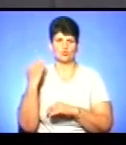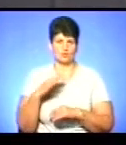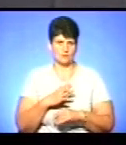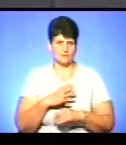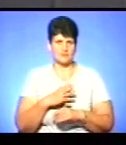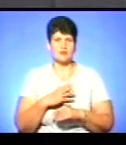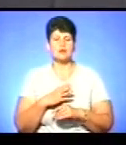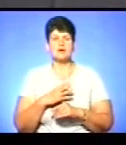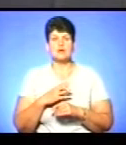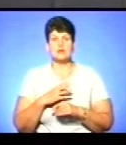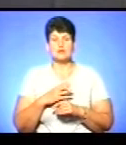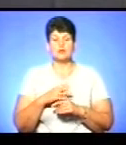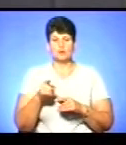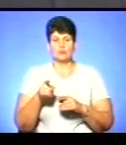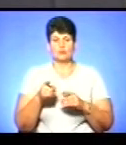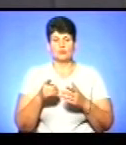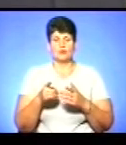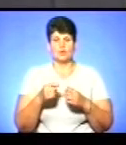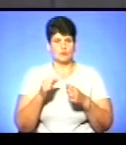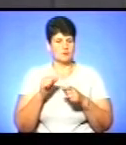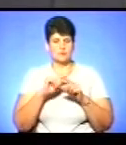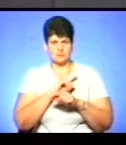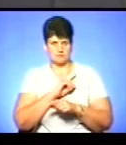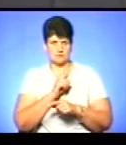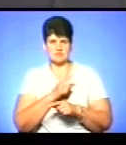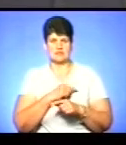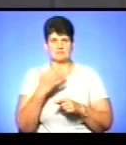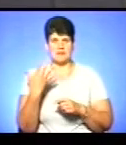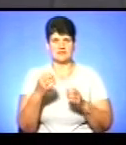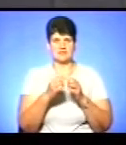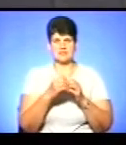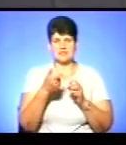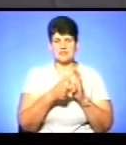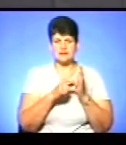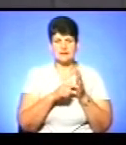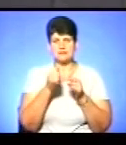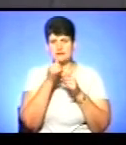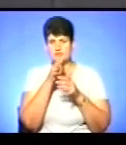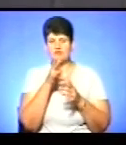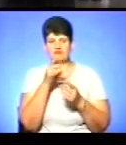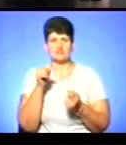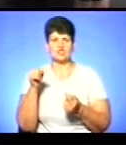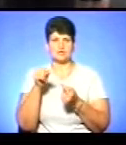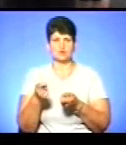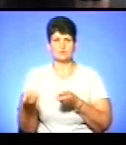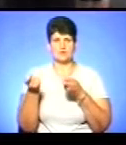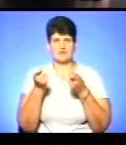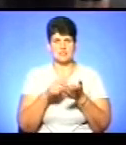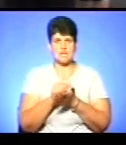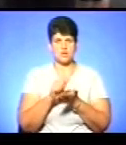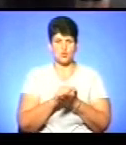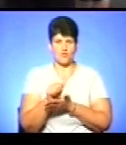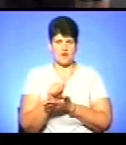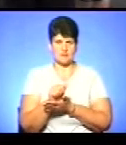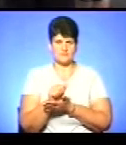потужність і ще 5-й, і 10-й класи, однозначно неможливо так вчасно їх доставити і надрукувати.